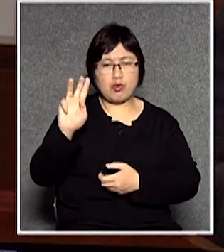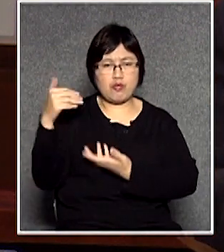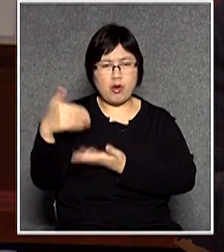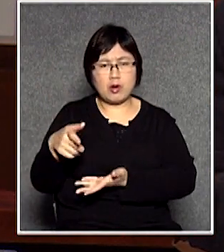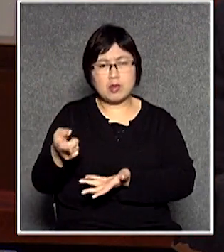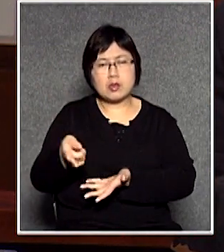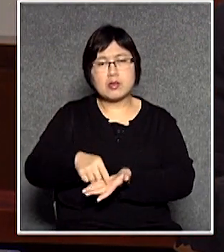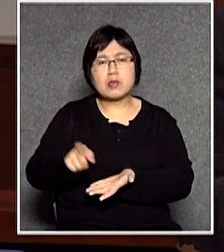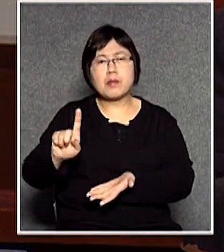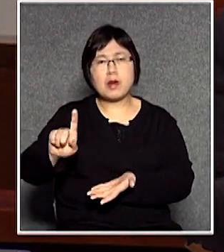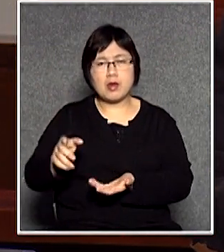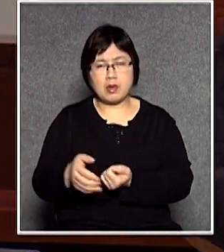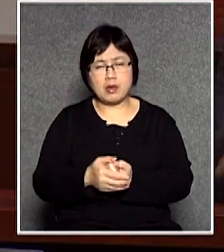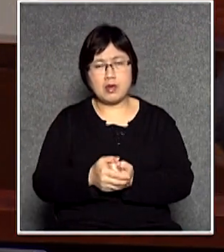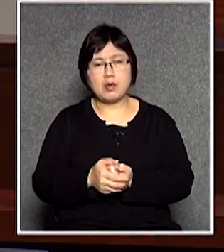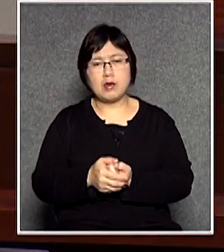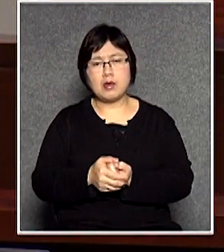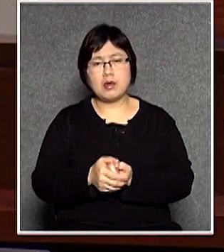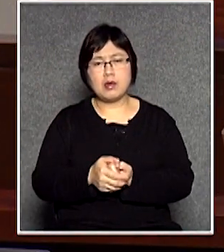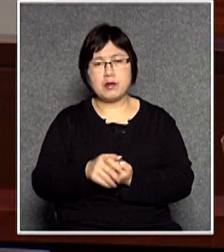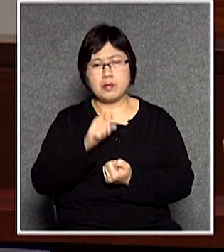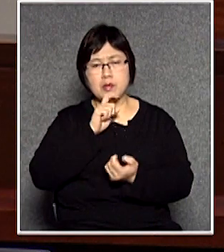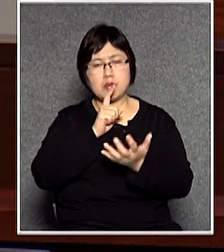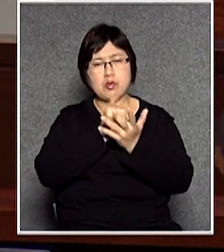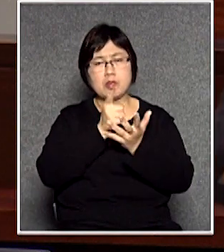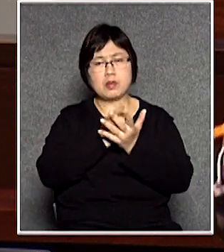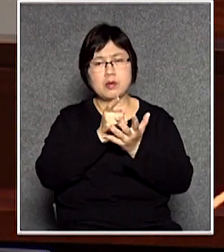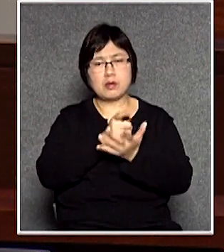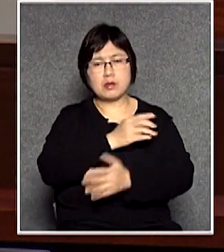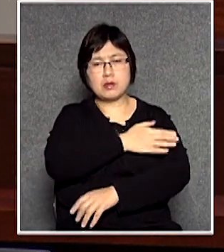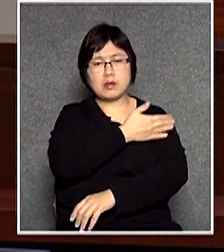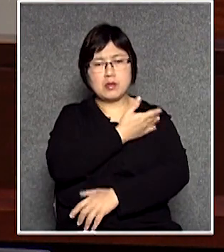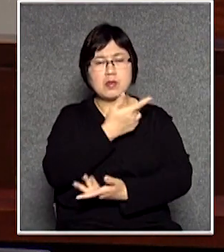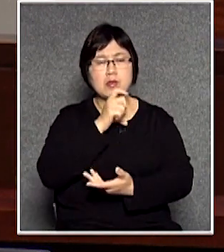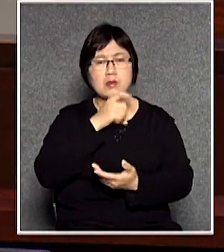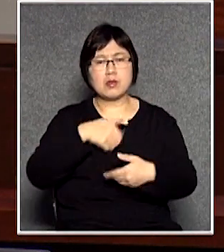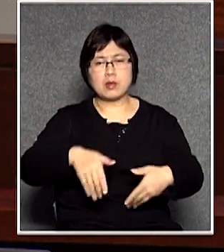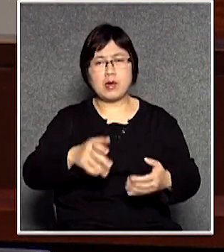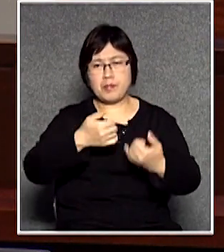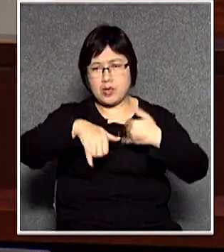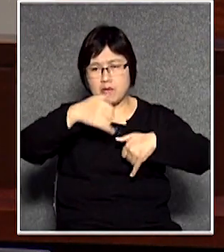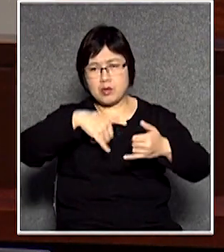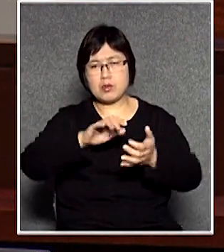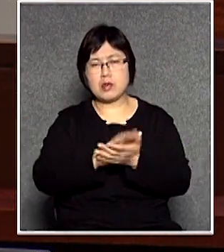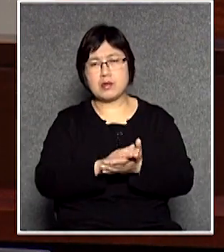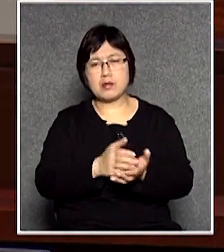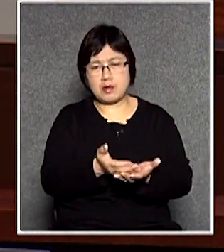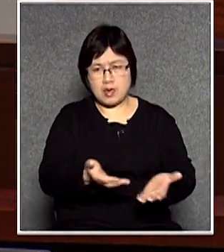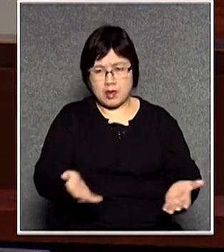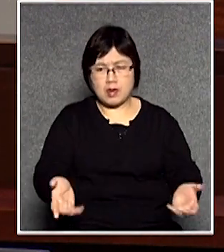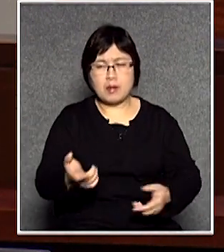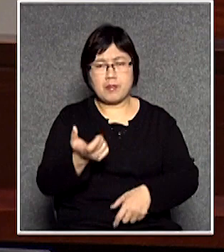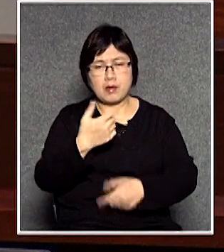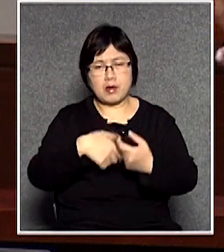所以譬如你有些推銷員或者街頭表演者攤檔擺賣等等這些很多時候